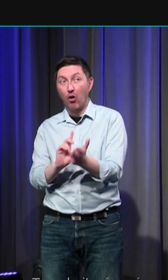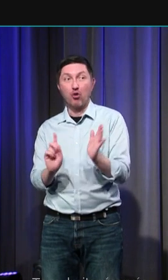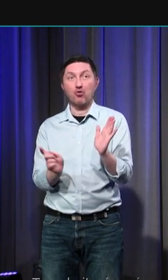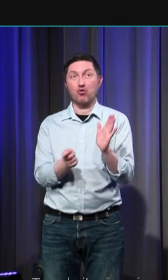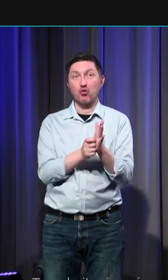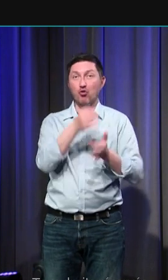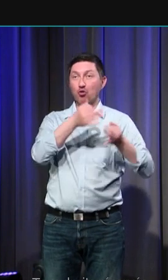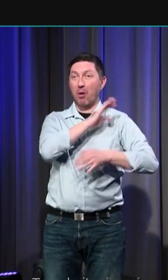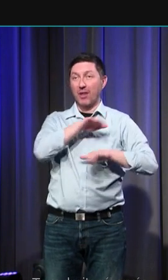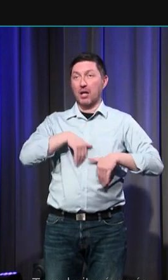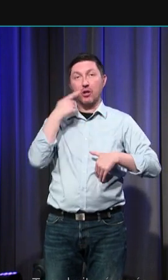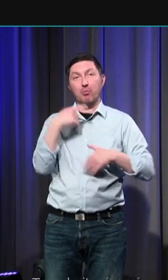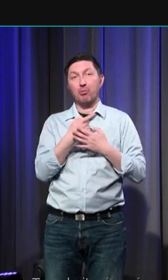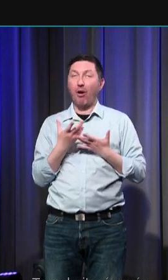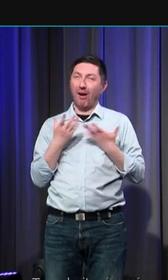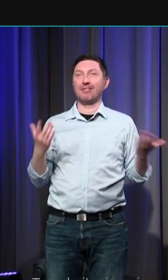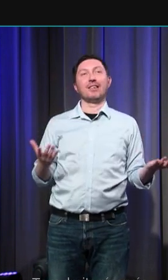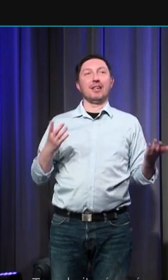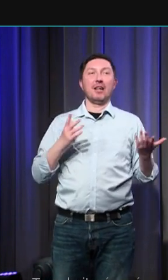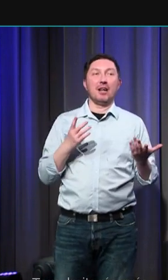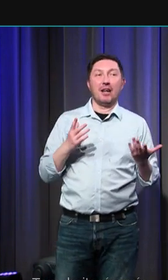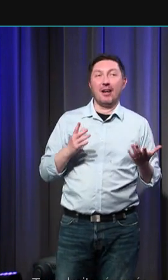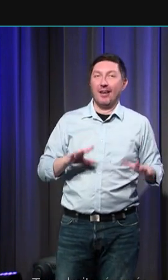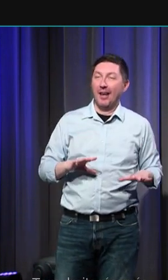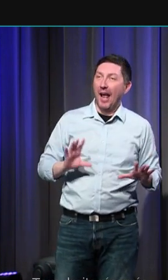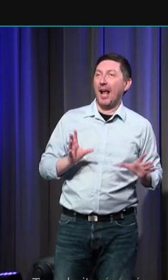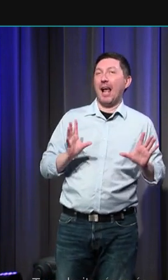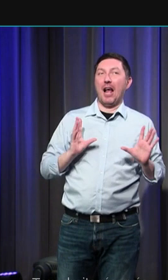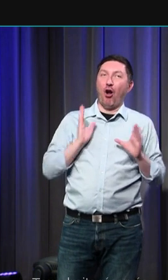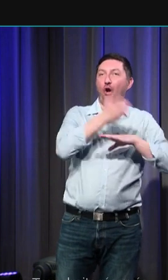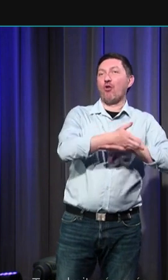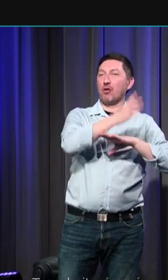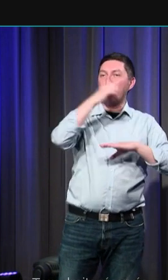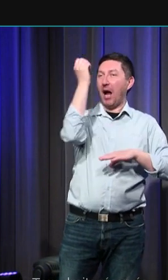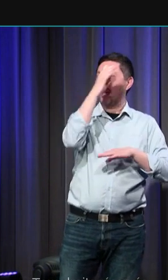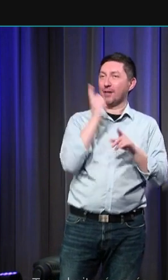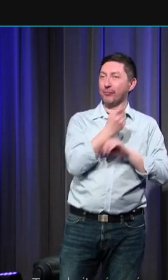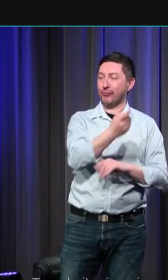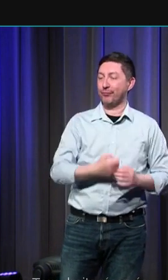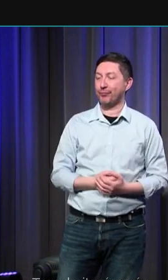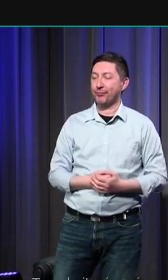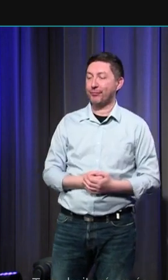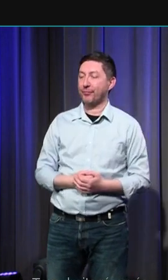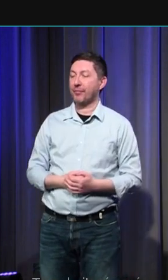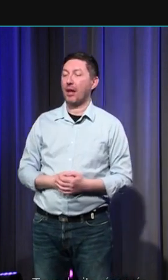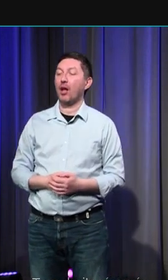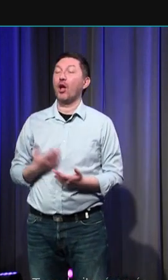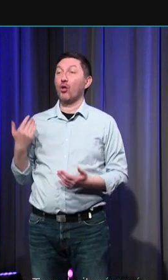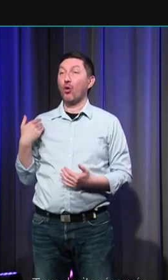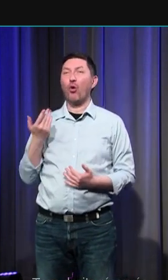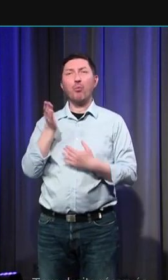à Blandy-les-Tours c'est un site assez exceptionnel parce que la construction du château est venue sceller